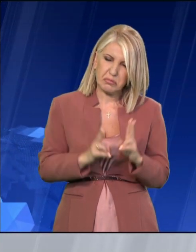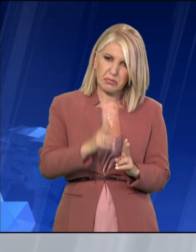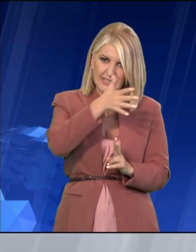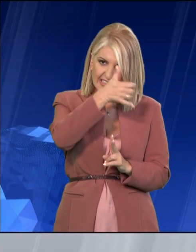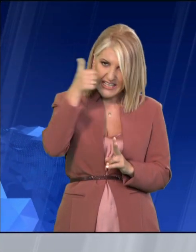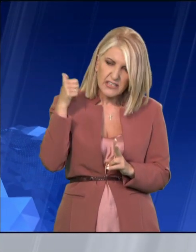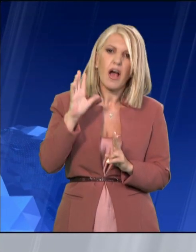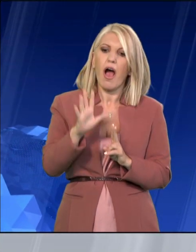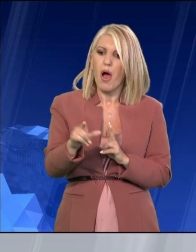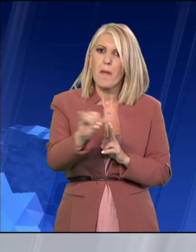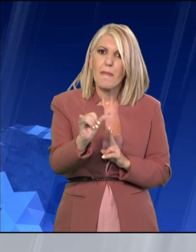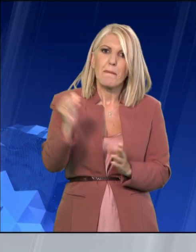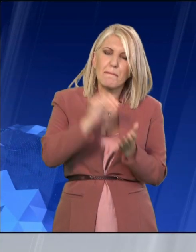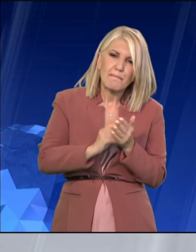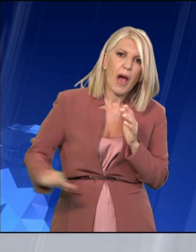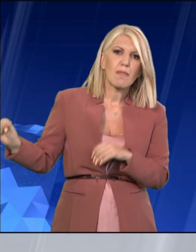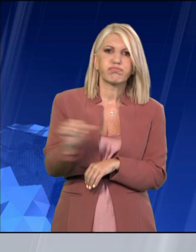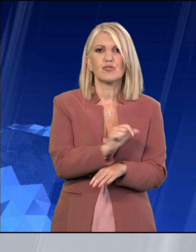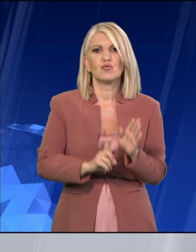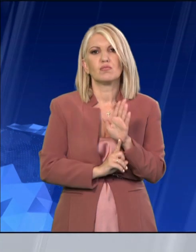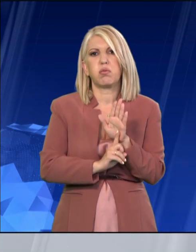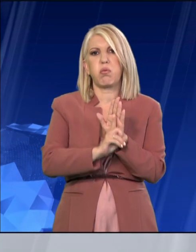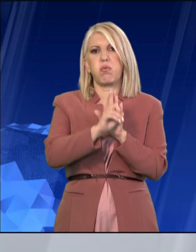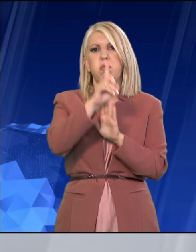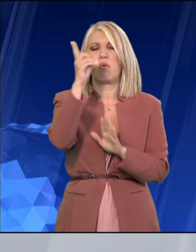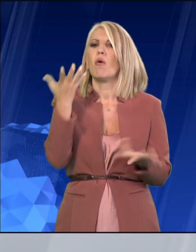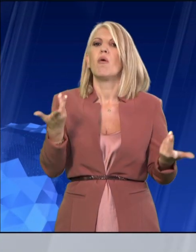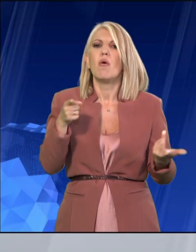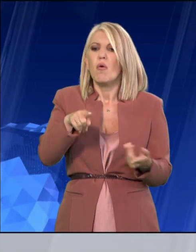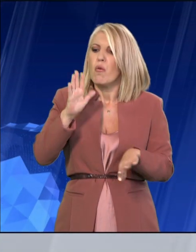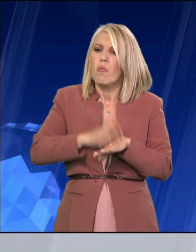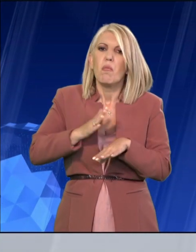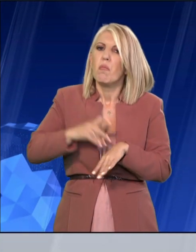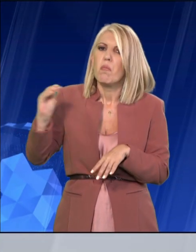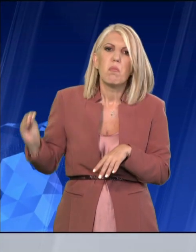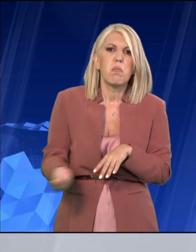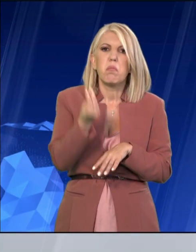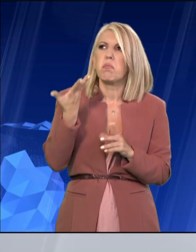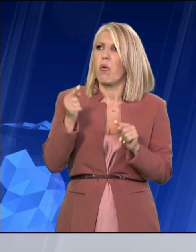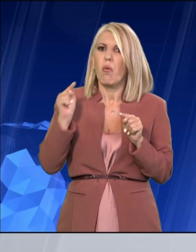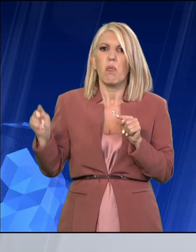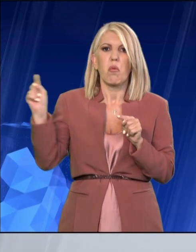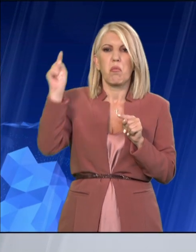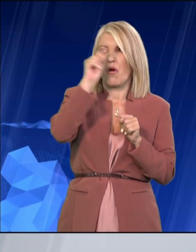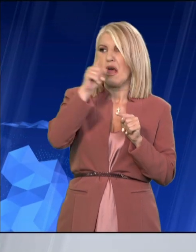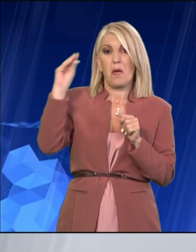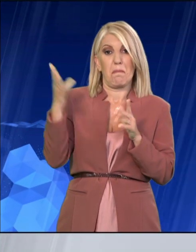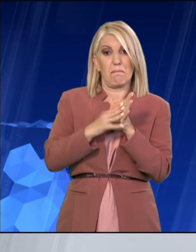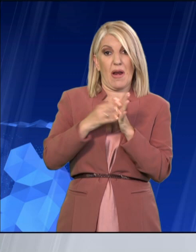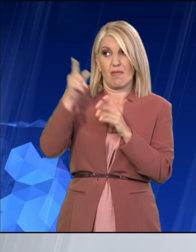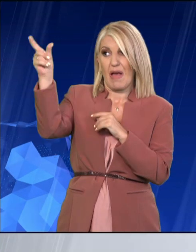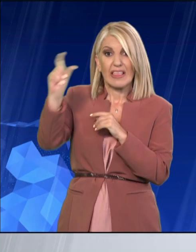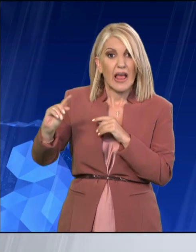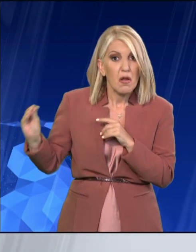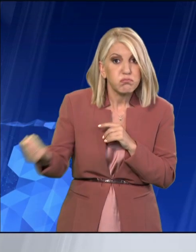Ελλάδα αλλά και πολλές περιοχές στον κόσμο καθώς βλέπουμε ότι υπάρχουν ακραίες θερμοκρασίες και στην Ιταλία και στη Γερμανία,